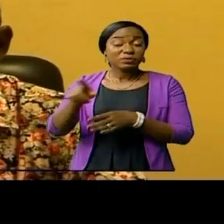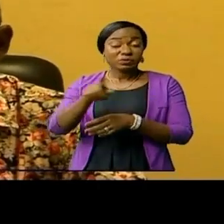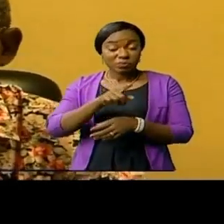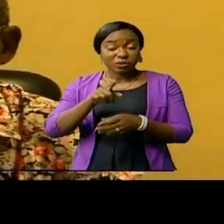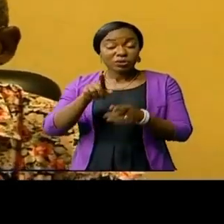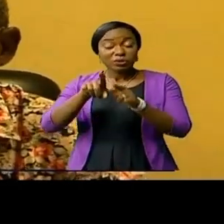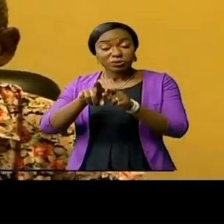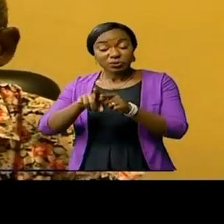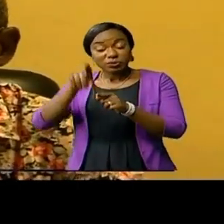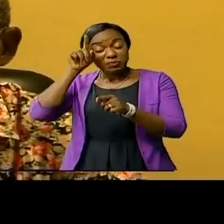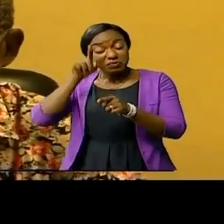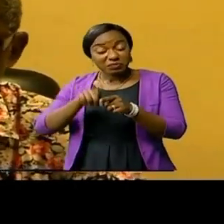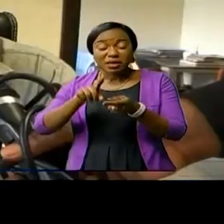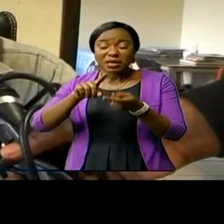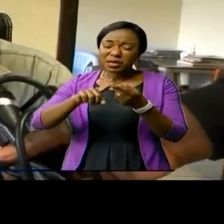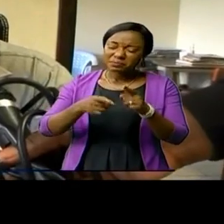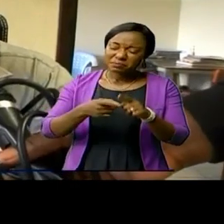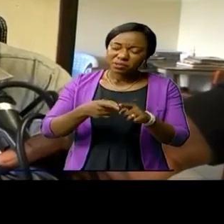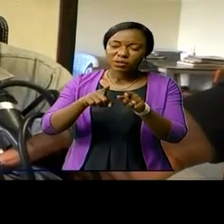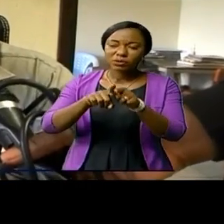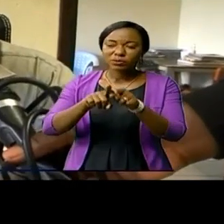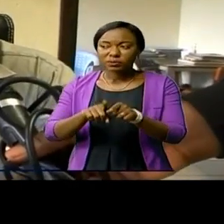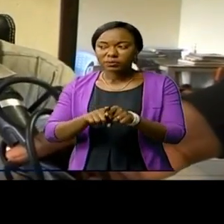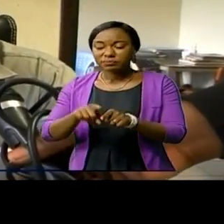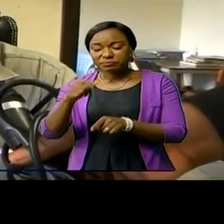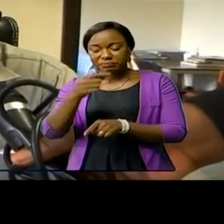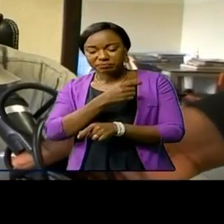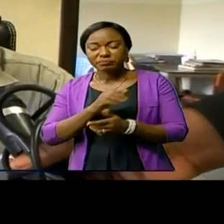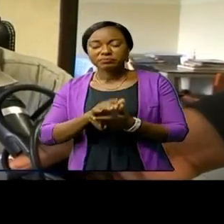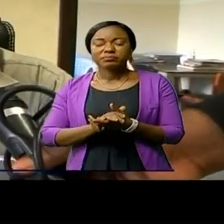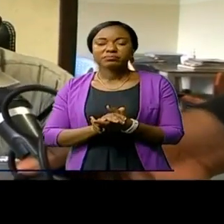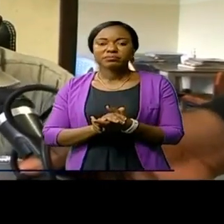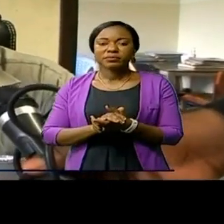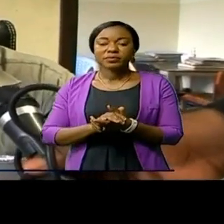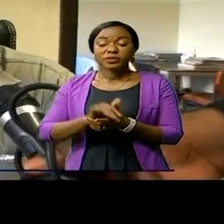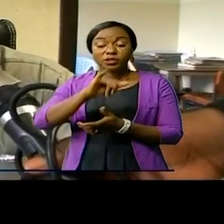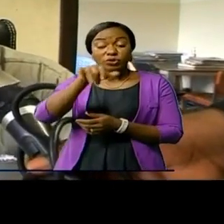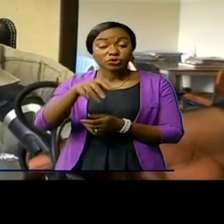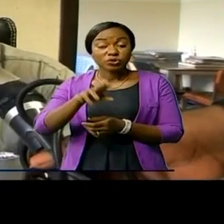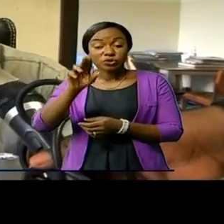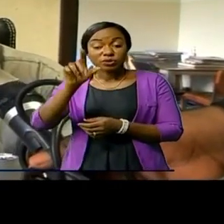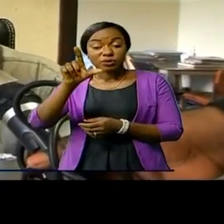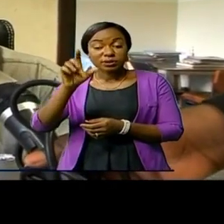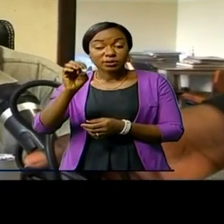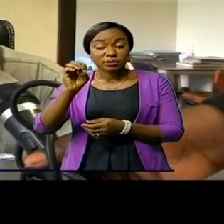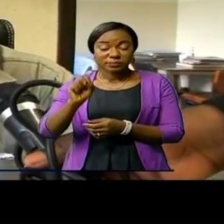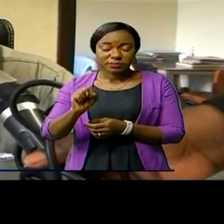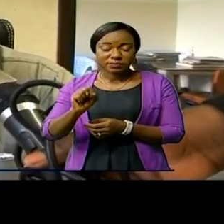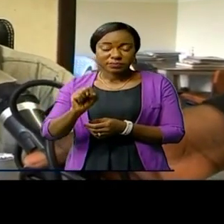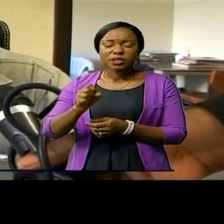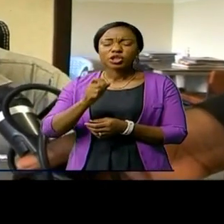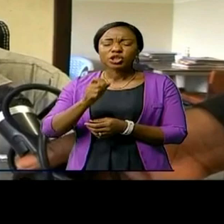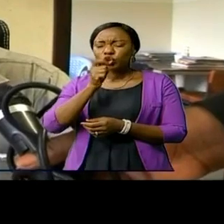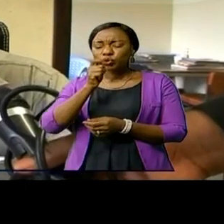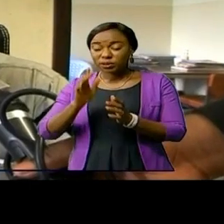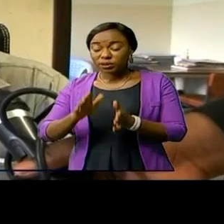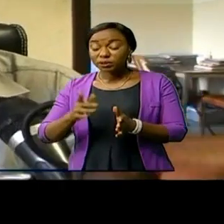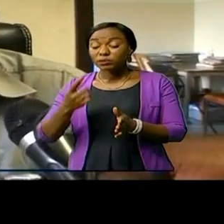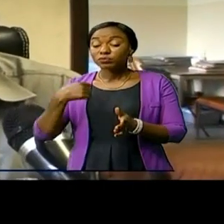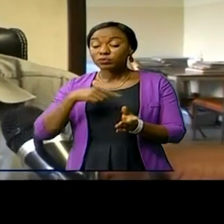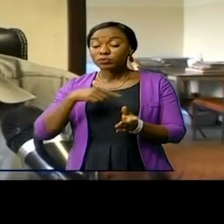frère, qu-ce que l'âme reposante ? Eh bien, Jules Lombo, c'est un journaliste que j'ai trouvé ici